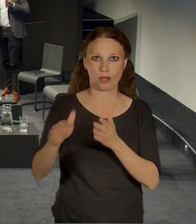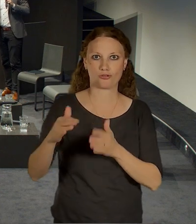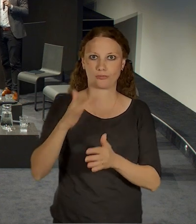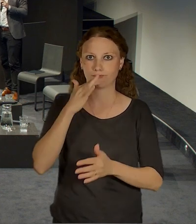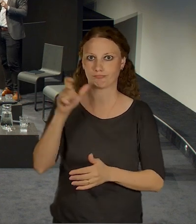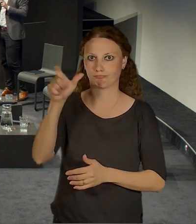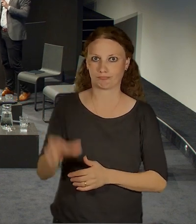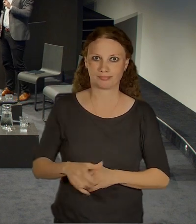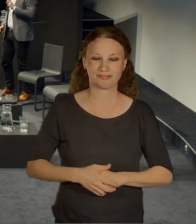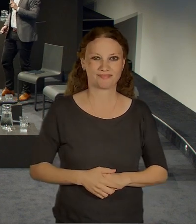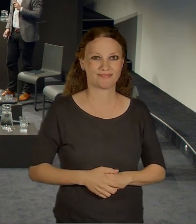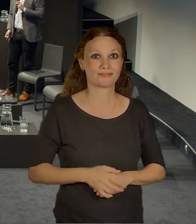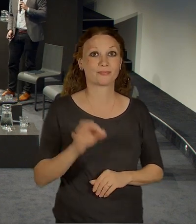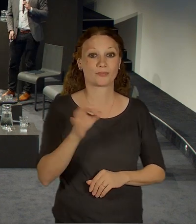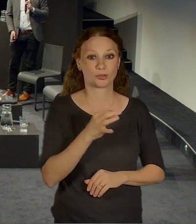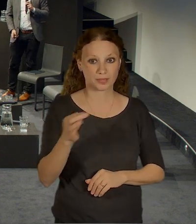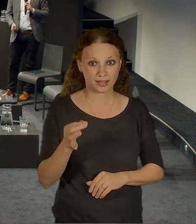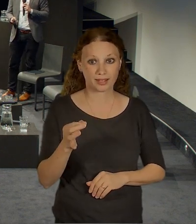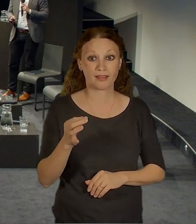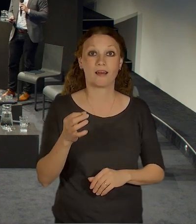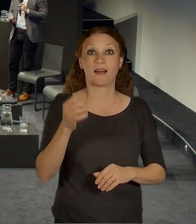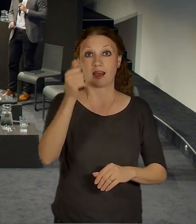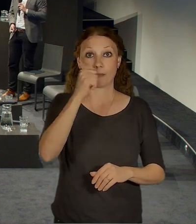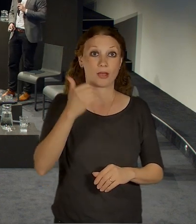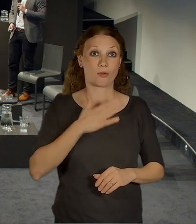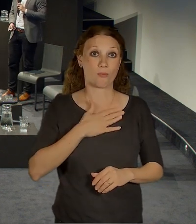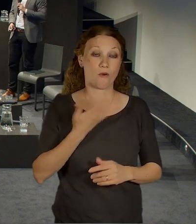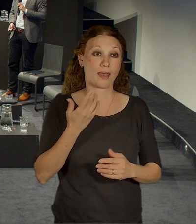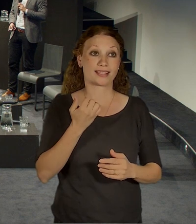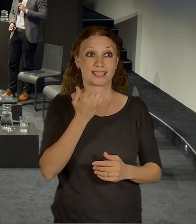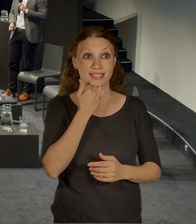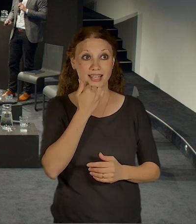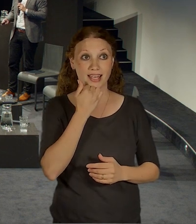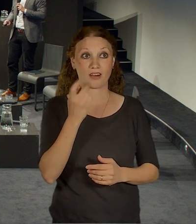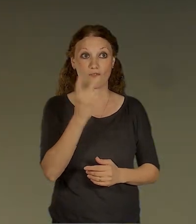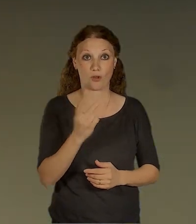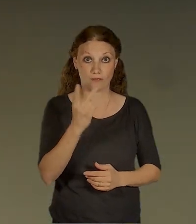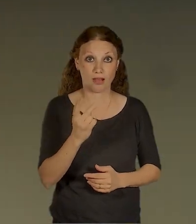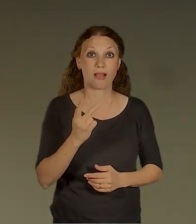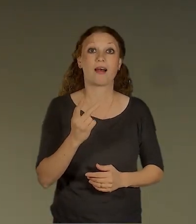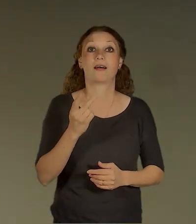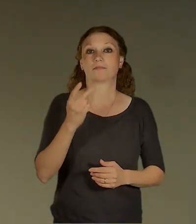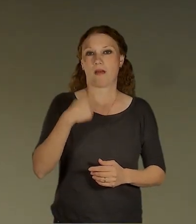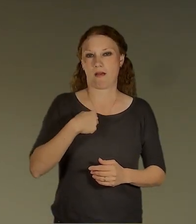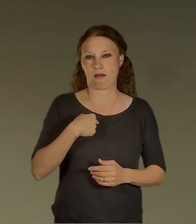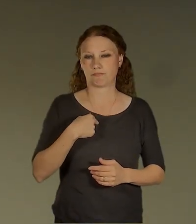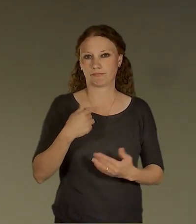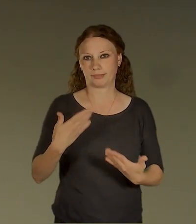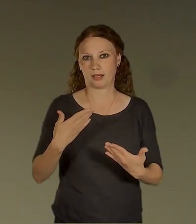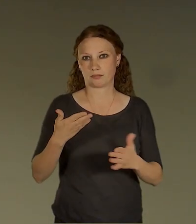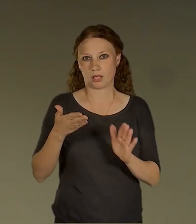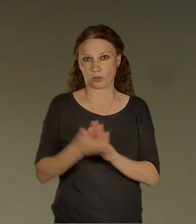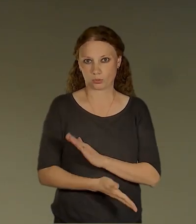Tak dobrý den dámy a pánové, moje jméno je Zdeňek Velfl a mým úkolem je tady dneska zastoupit Petra Hlaváčka, který se moc omlouvá,